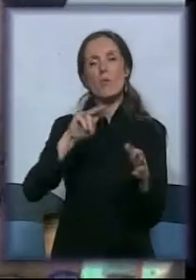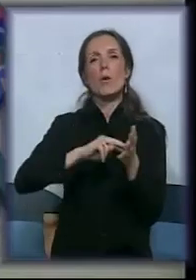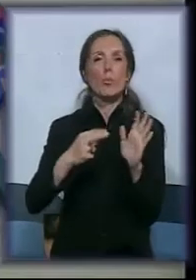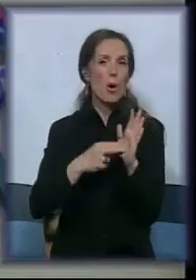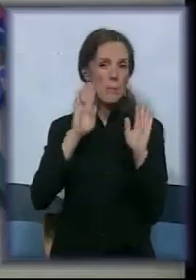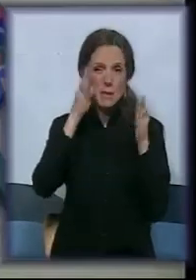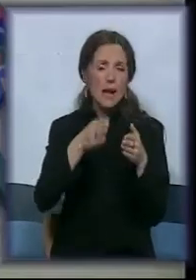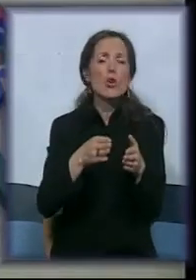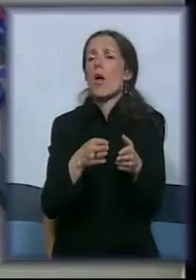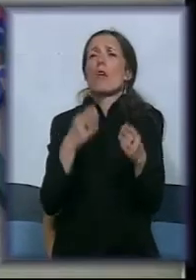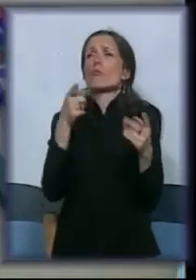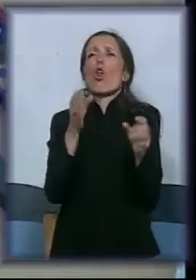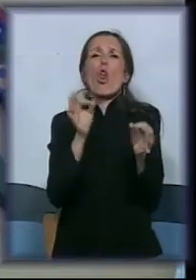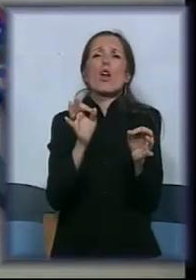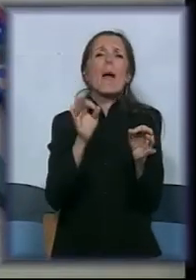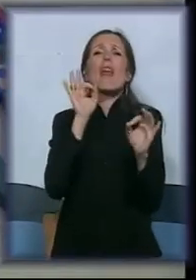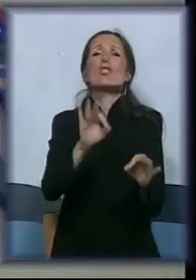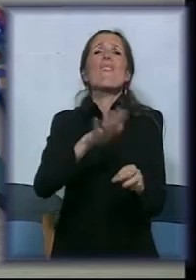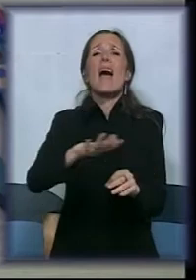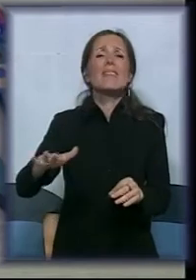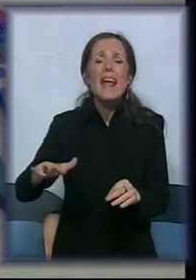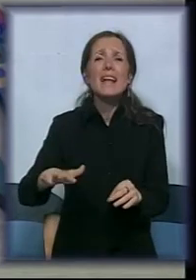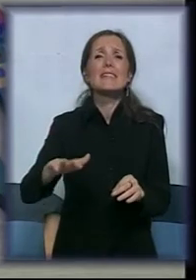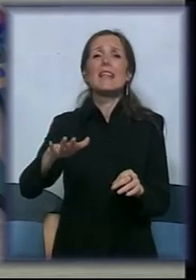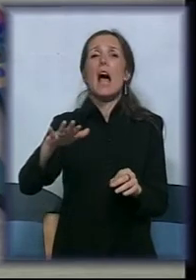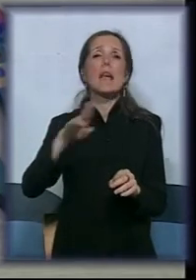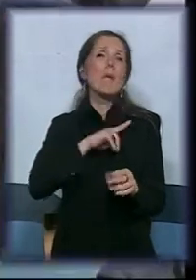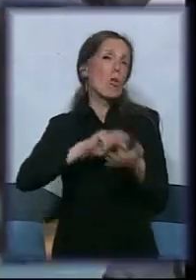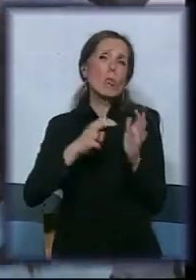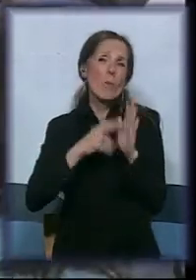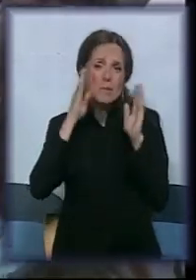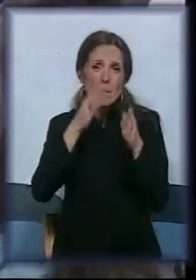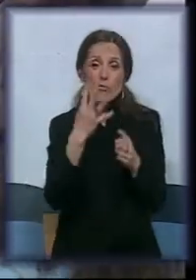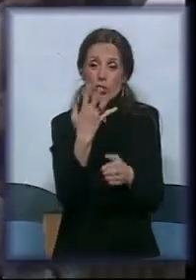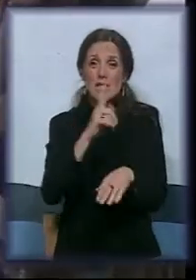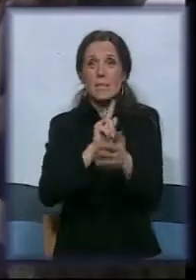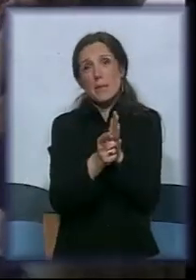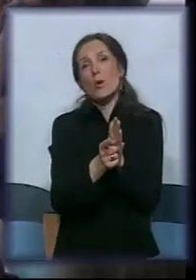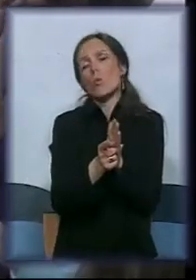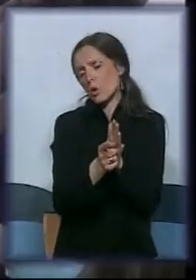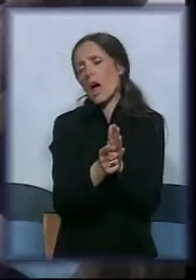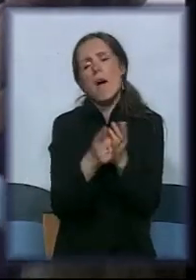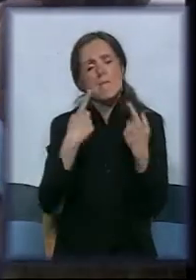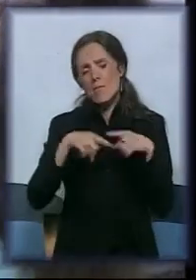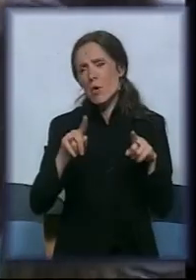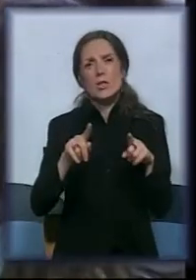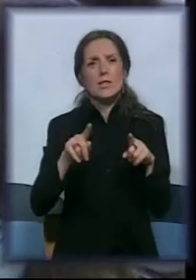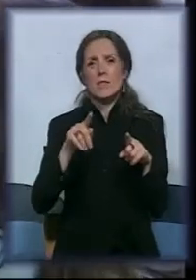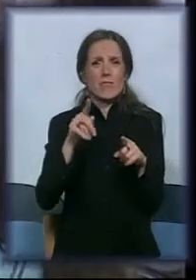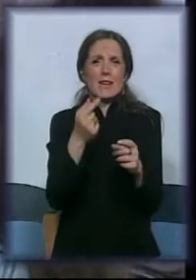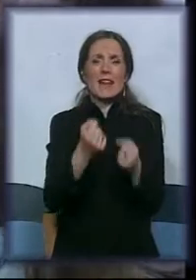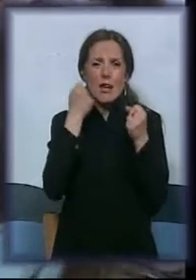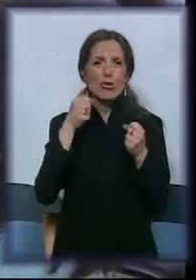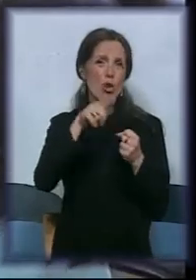Sva deca imaju problem sa pažnjem. Prosto, 45 minuta je jako zahtevno za svako dete. Pogotovo od prvog do četvrtog. Čak i ovima imaju od petog do